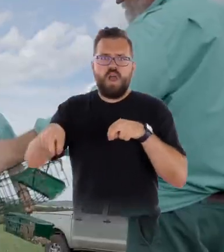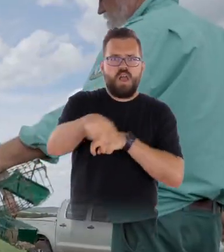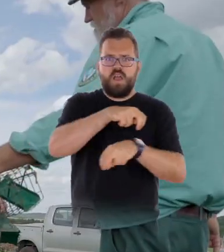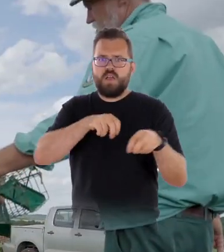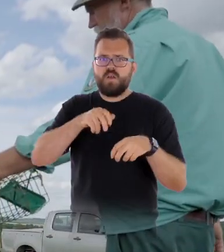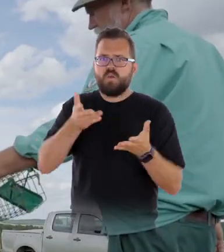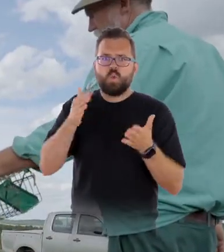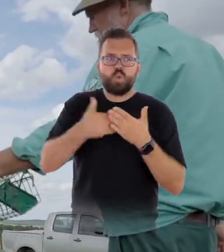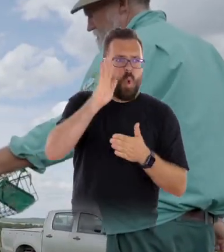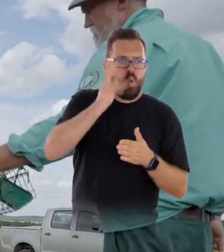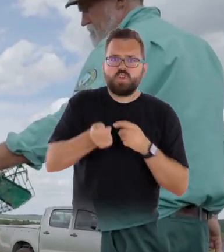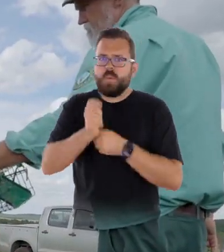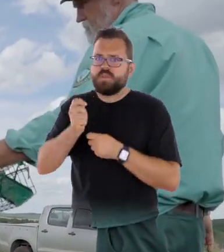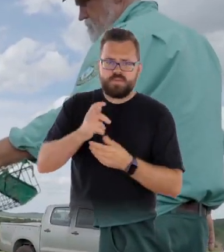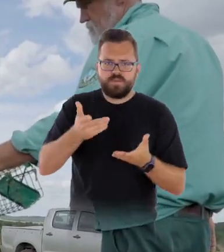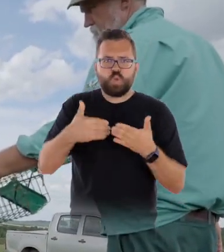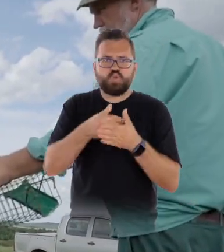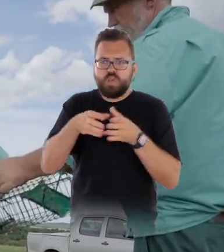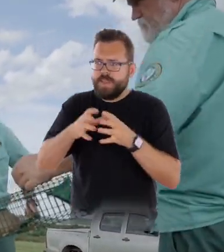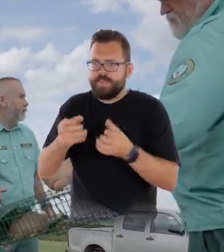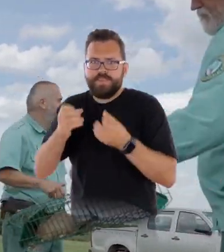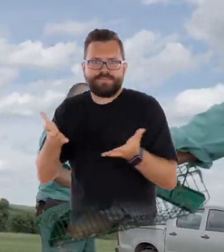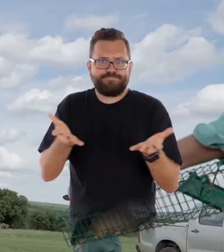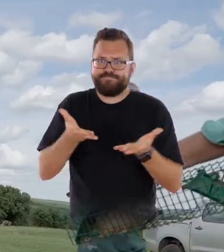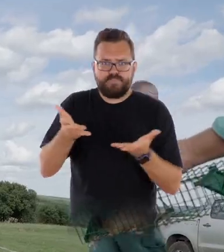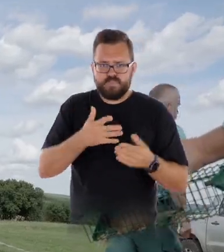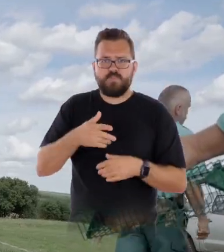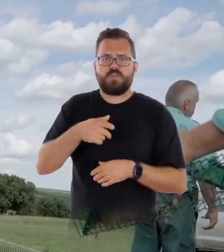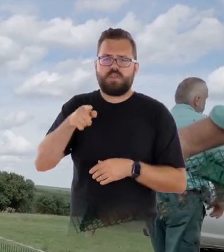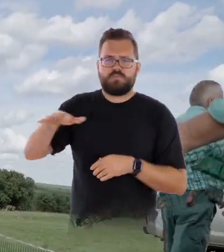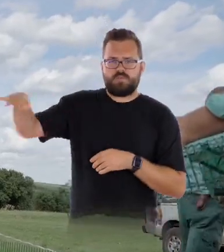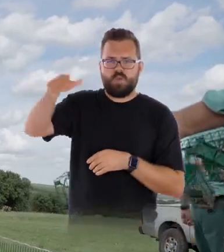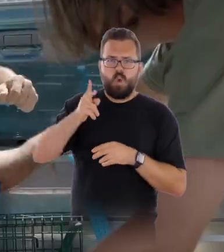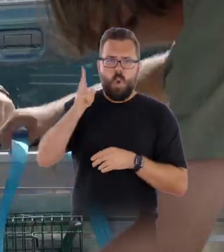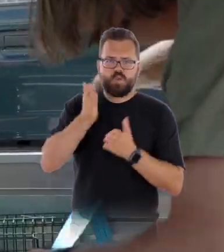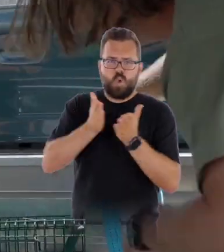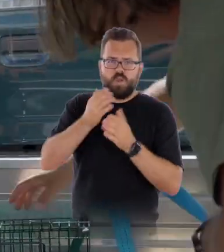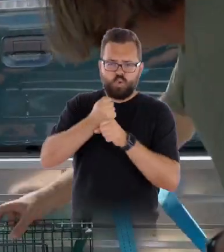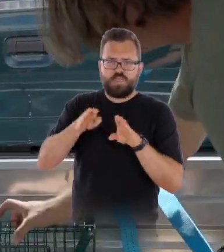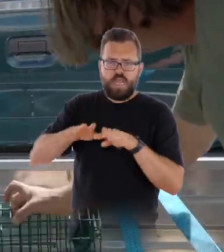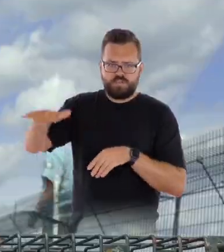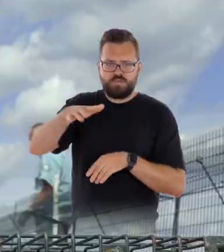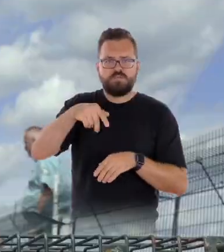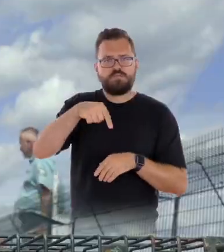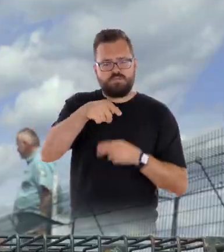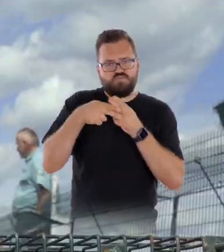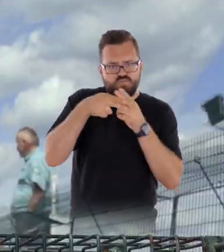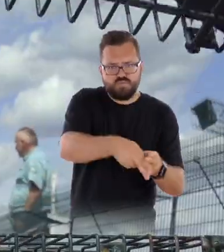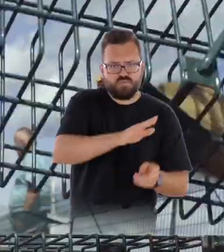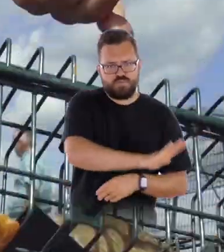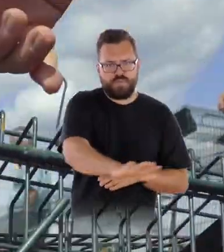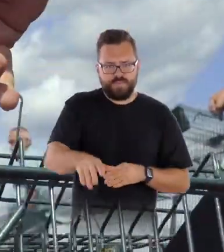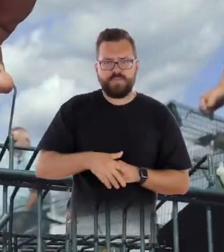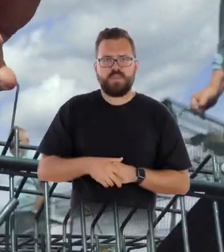találjanak és új kolóniát építsenek. Az őrszolgálat munkatársai ebben segítenek nekik. Józsefék minden